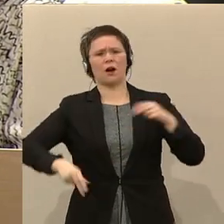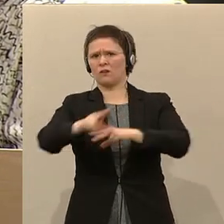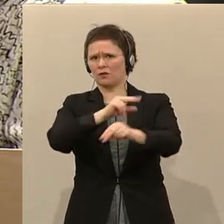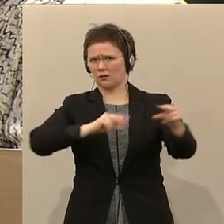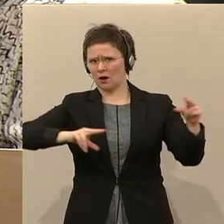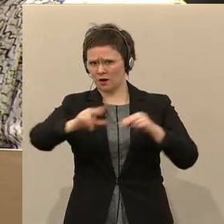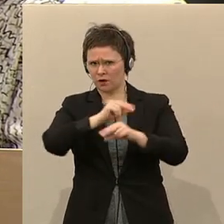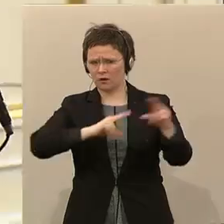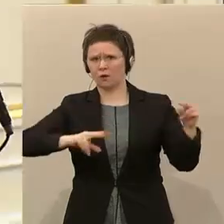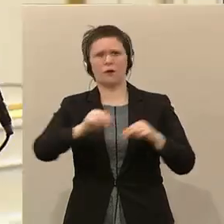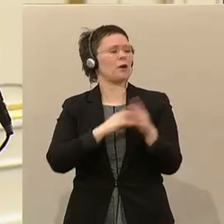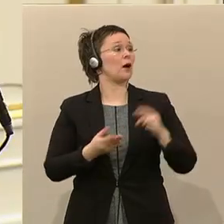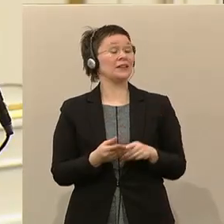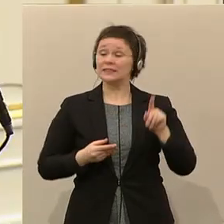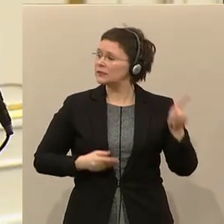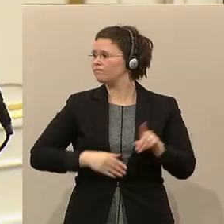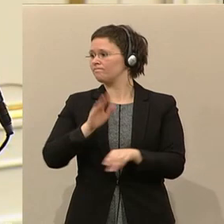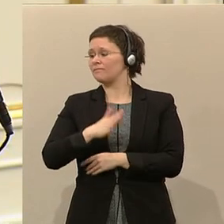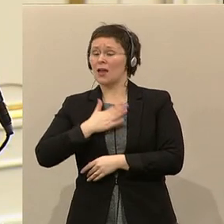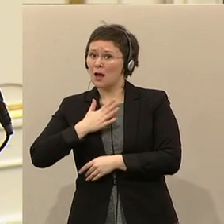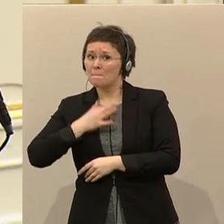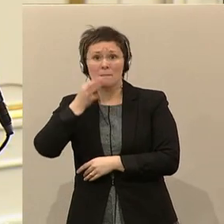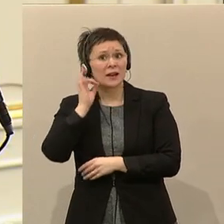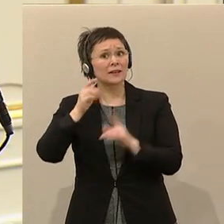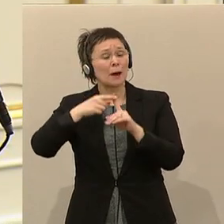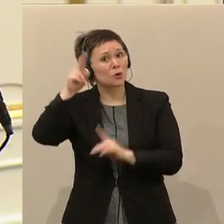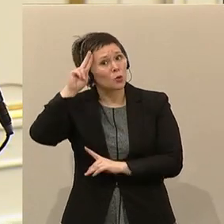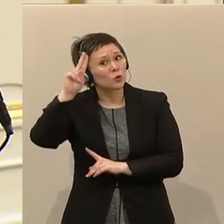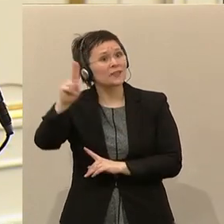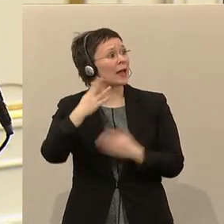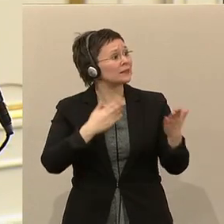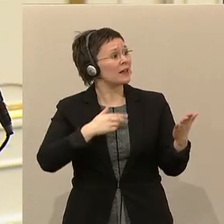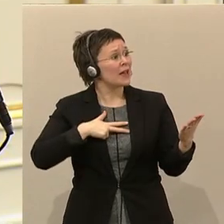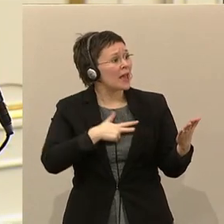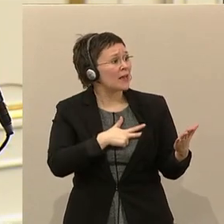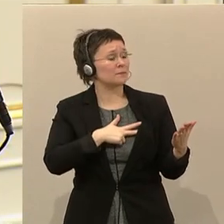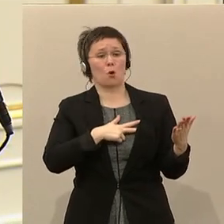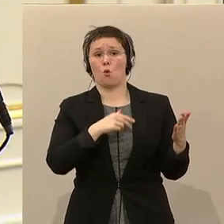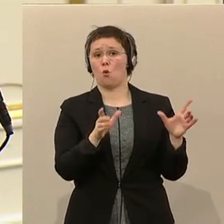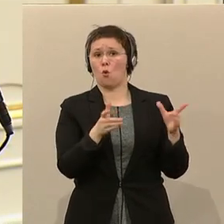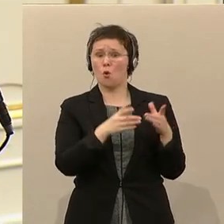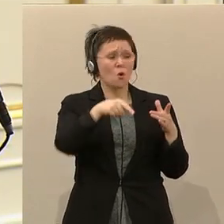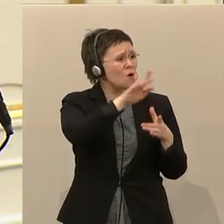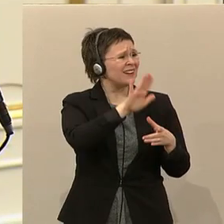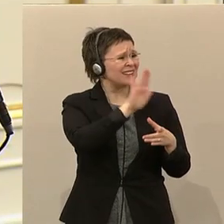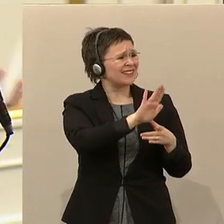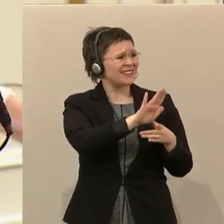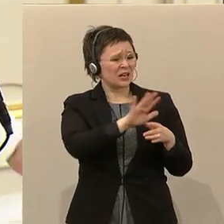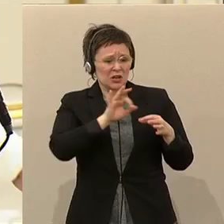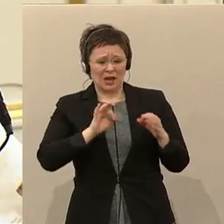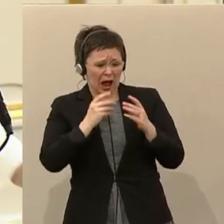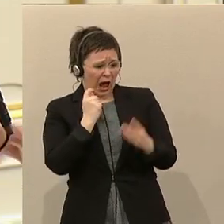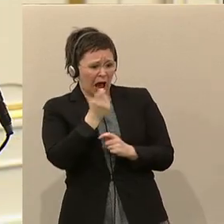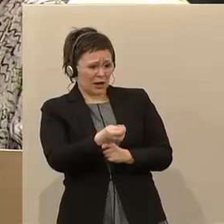Meine Damen und Herren der SPÖ, Sie haben Ihre verstaatlichen Arbeitsplätze an der Zielgruppe vorbeiproduziert. Und so kann das natürlich nicht